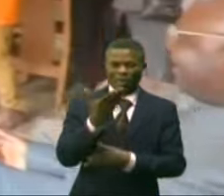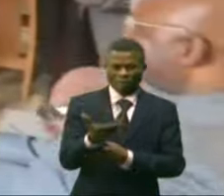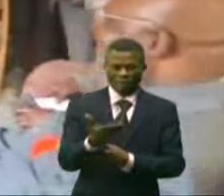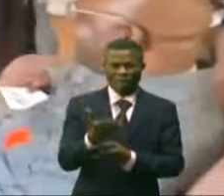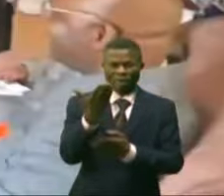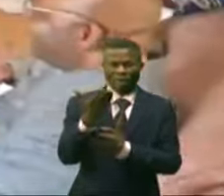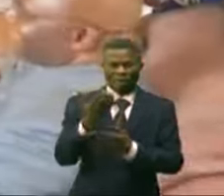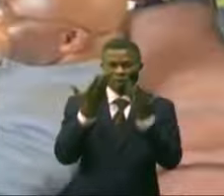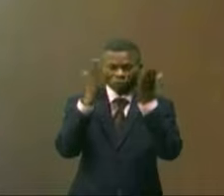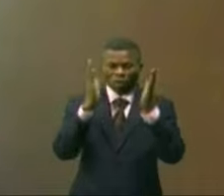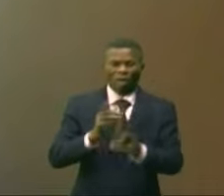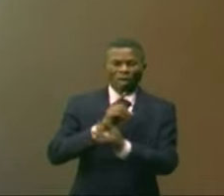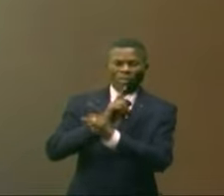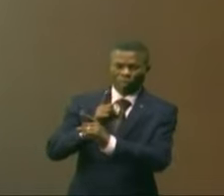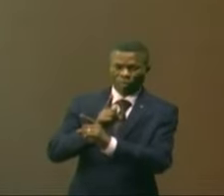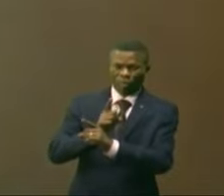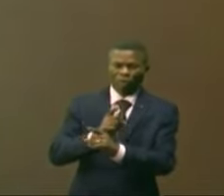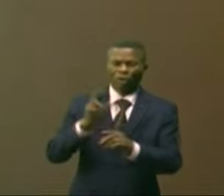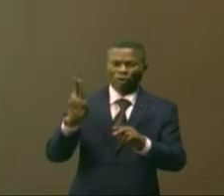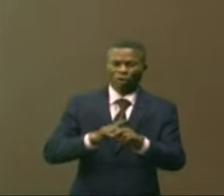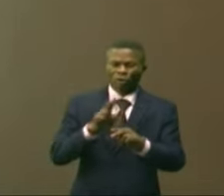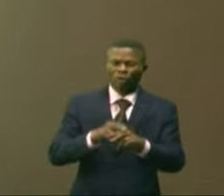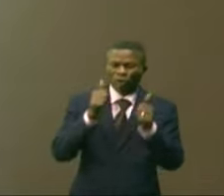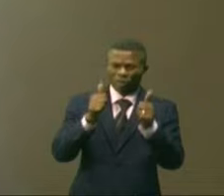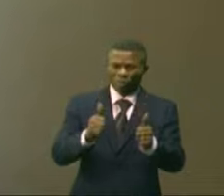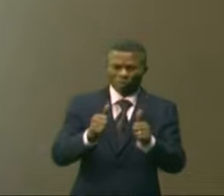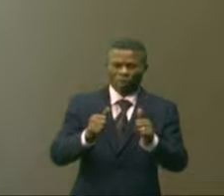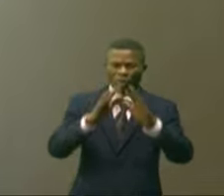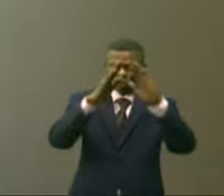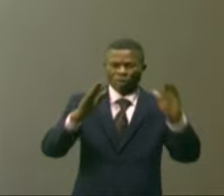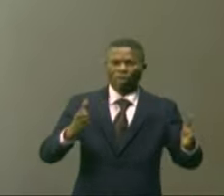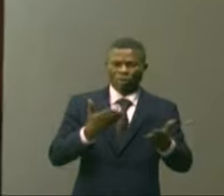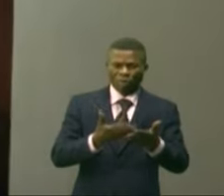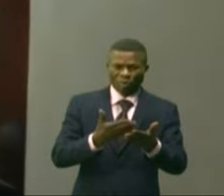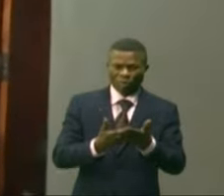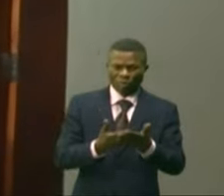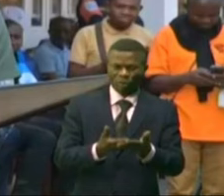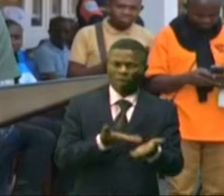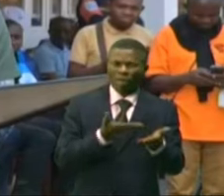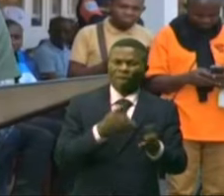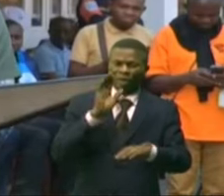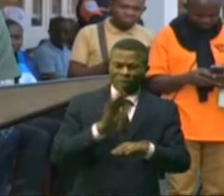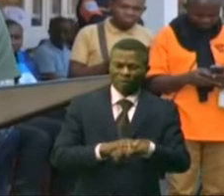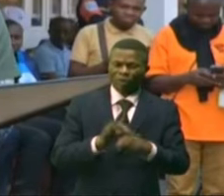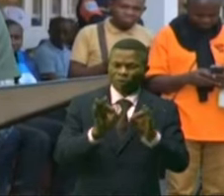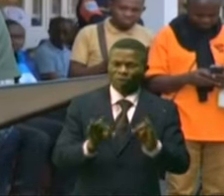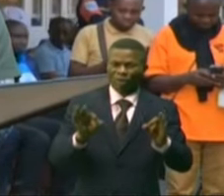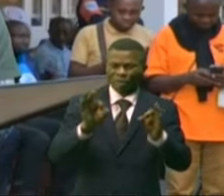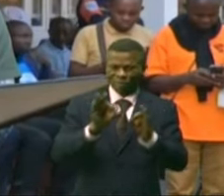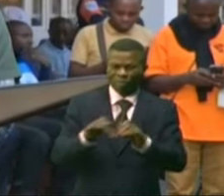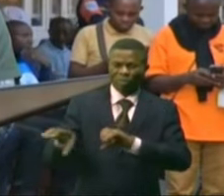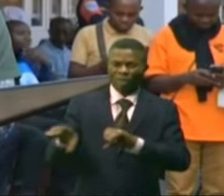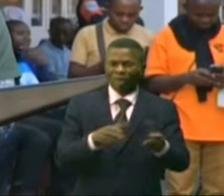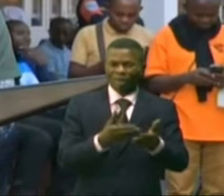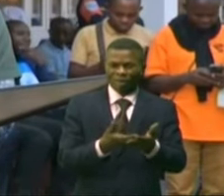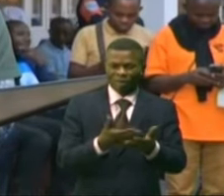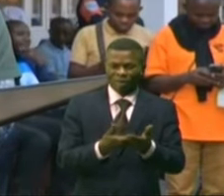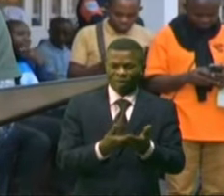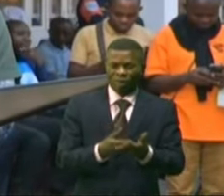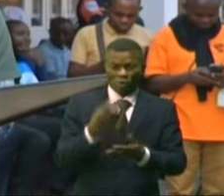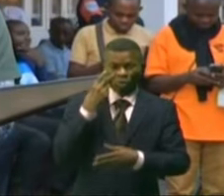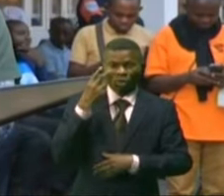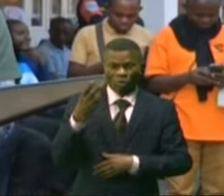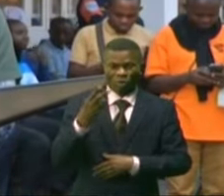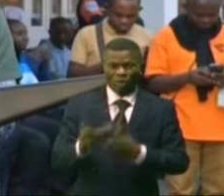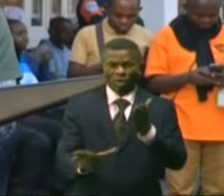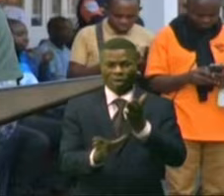étudiants à la protection et à l'usage responsable de ces bijoux qui arrivent au moment opportun. Cette hérémonie a connu la participation